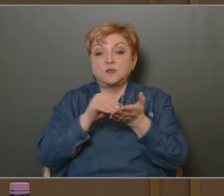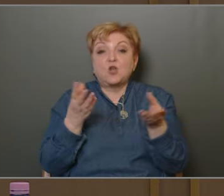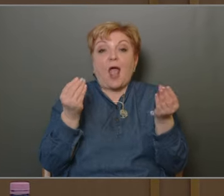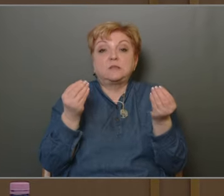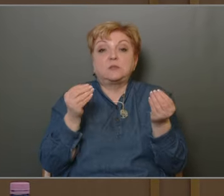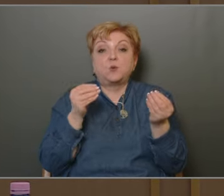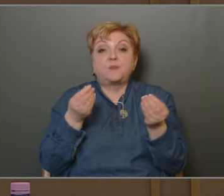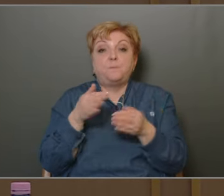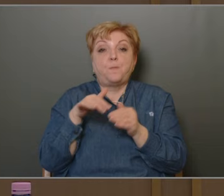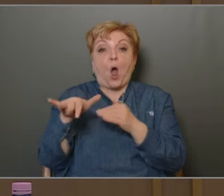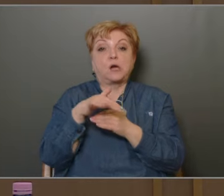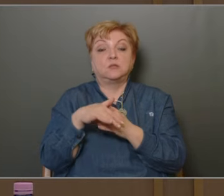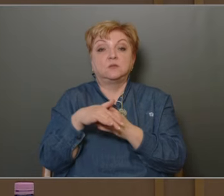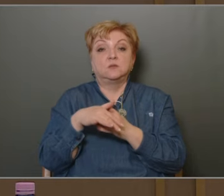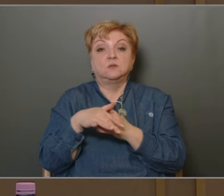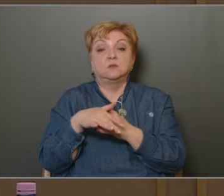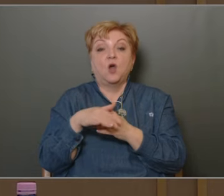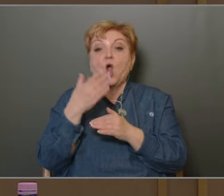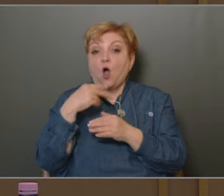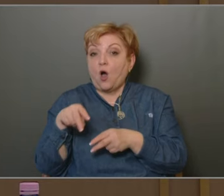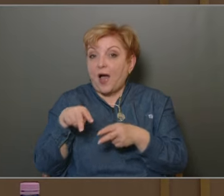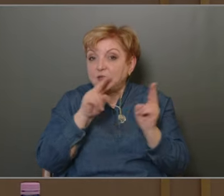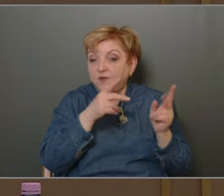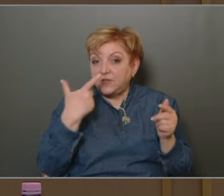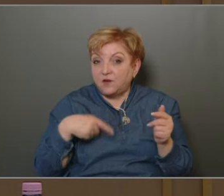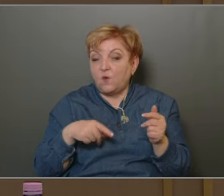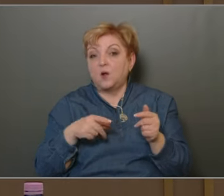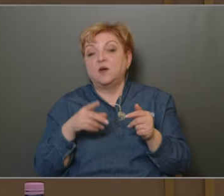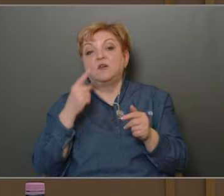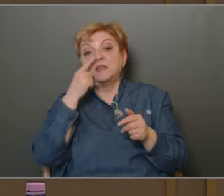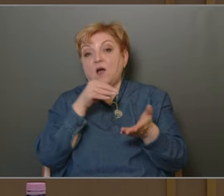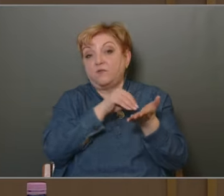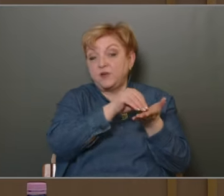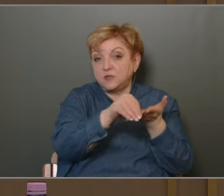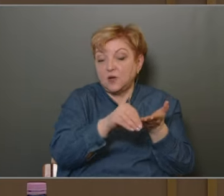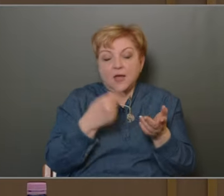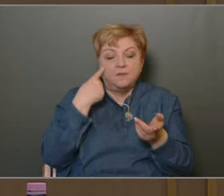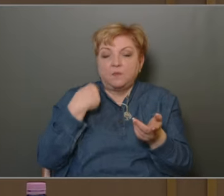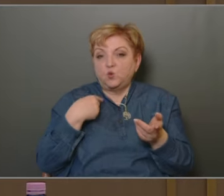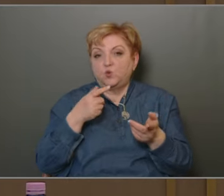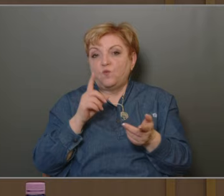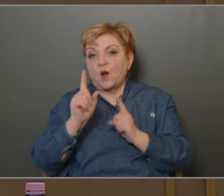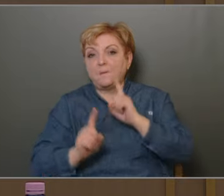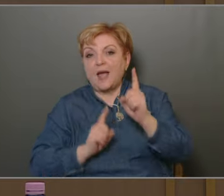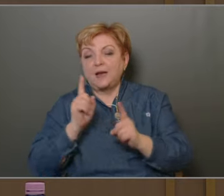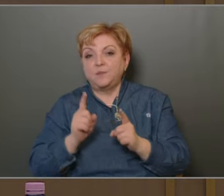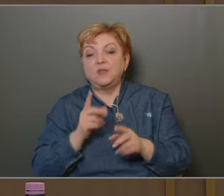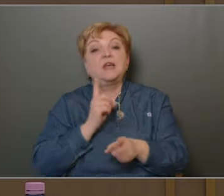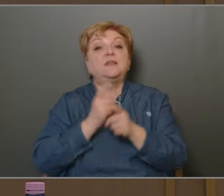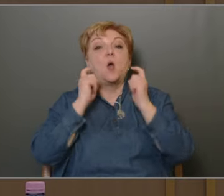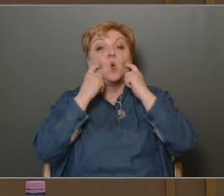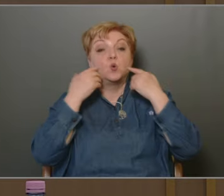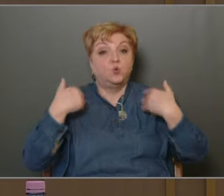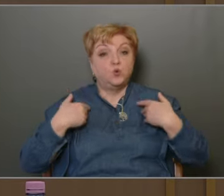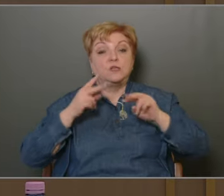Ha átvitték volna, vagy lehetett volna neakáltal finanszírozni, akkor nyilván nem tudtuk volna ezt meglépni, de nagyon örülünk